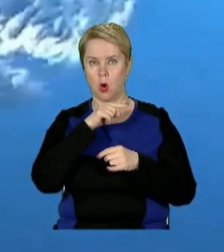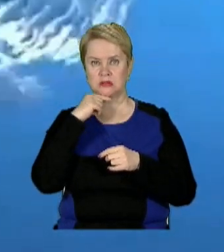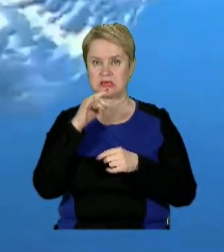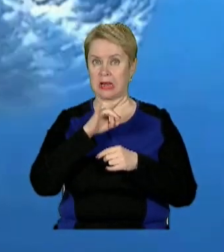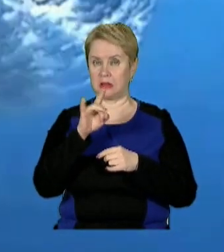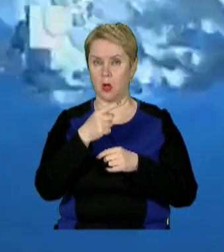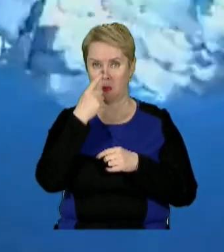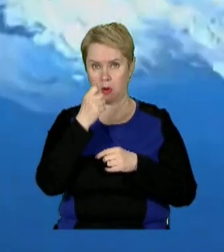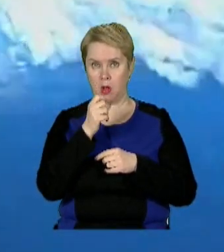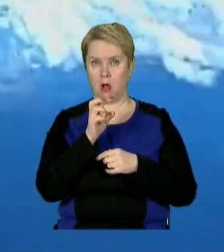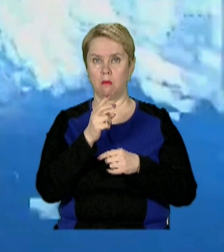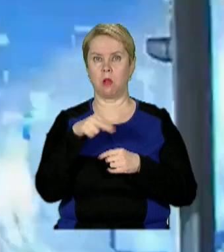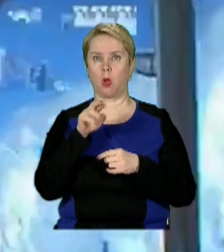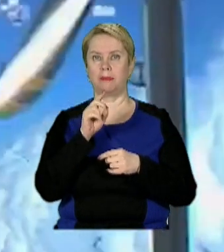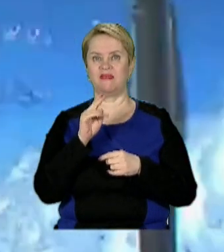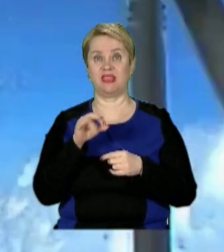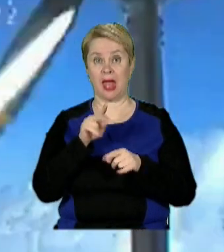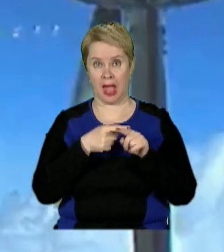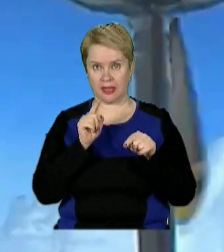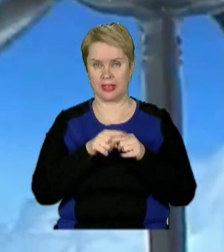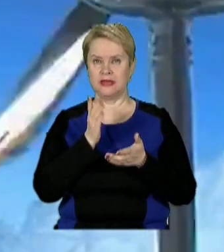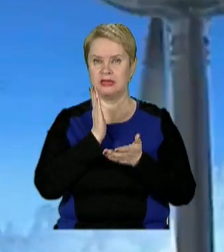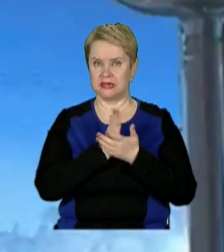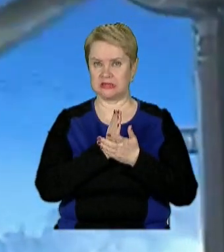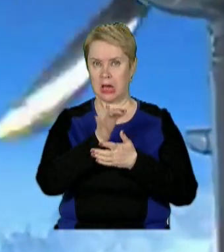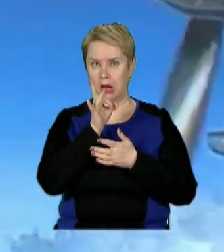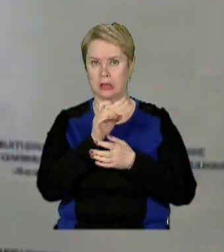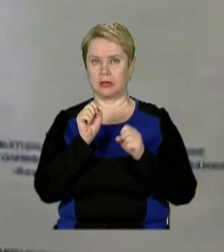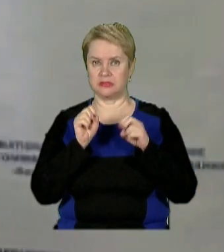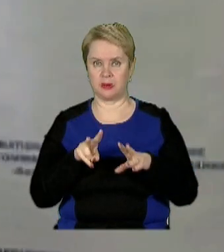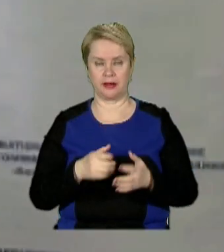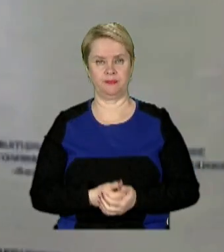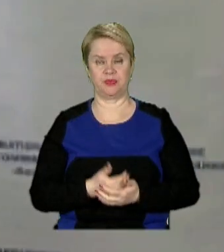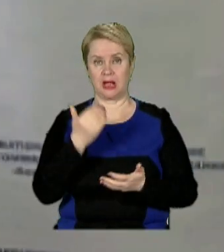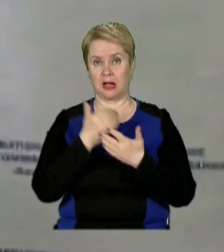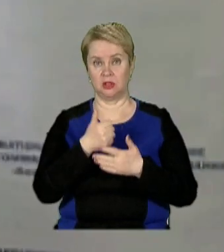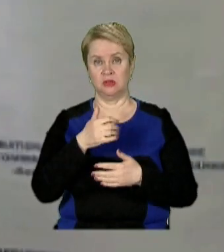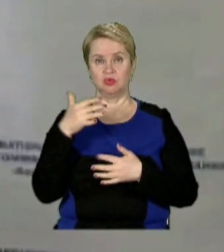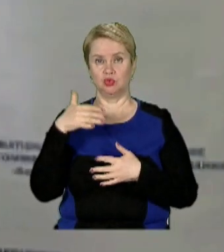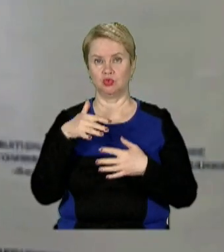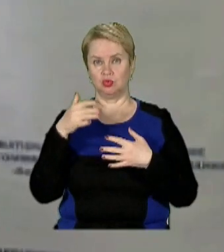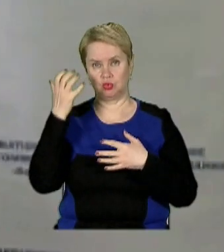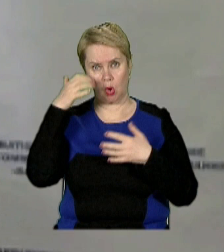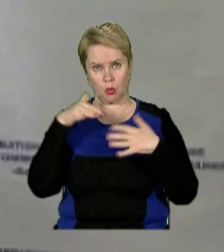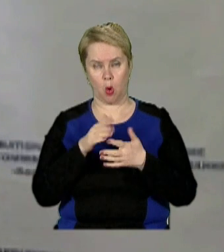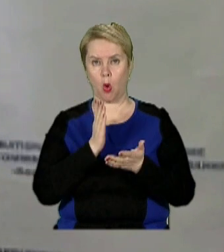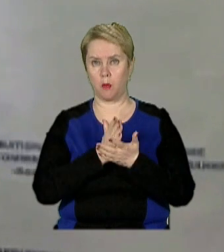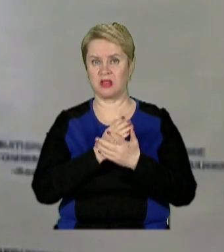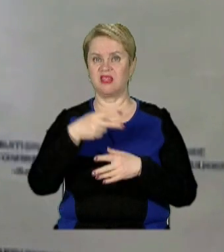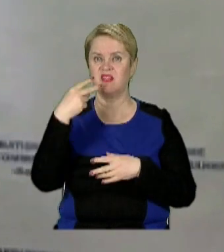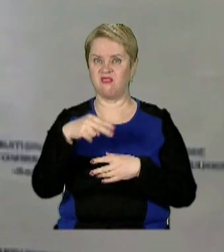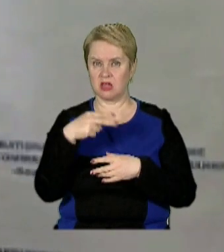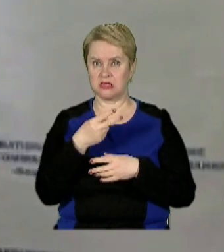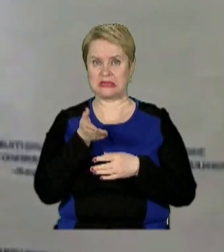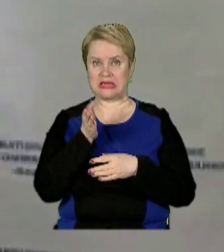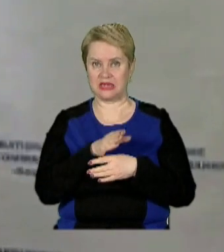літаком, повідомили ВОК «Південь». Втім, існує й ракетна небезпека. Наразі в Чорному морі перебуває 20